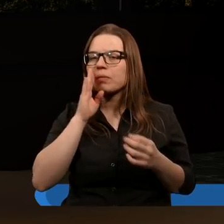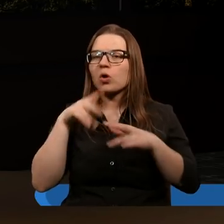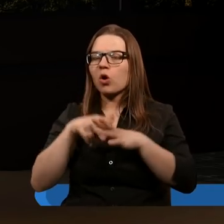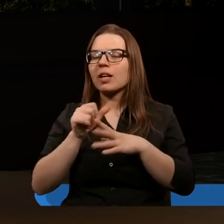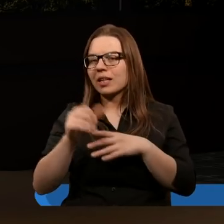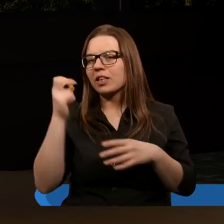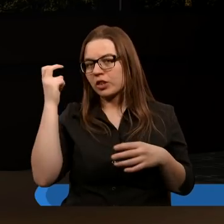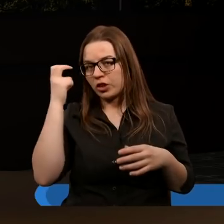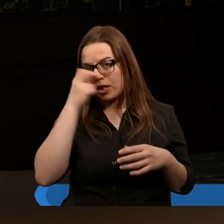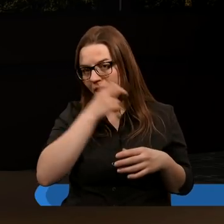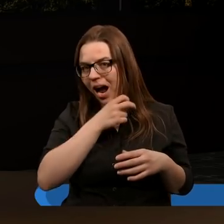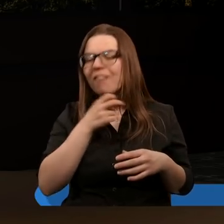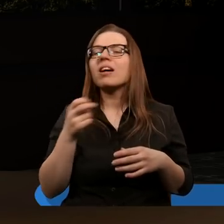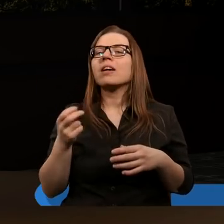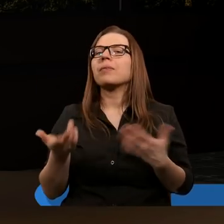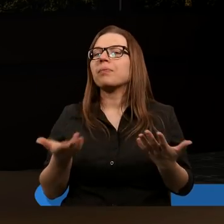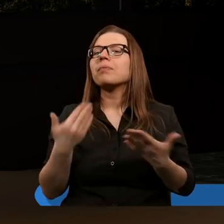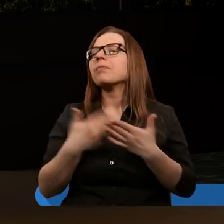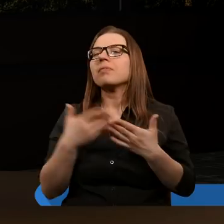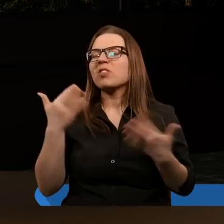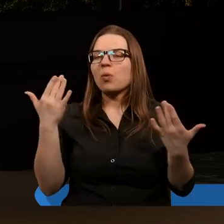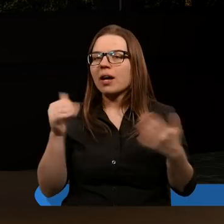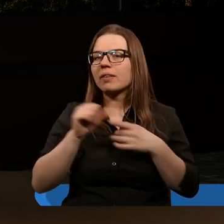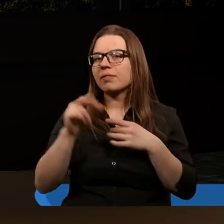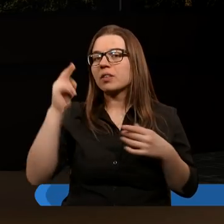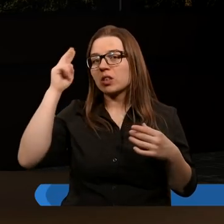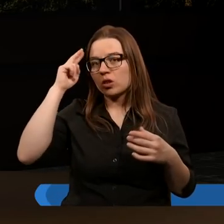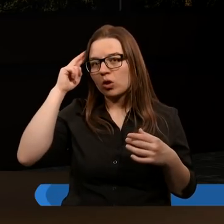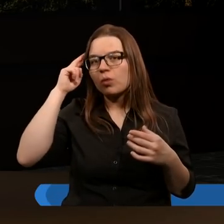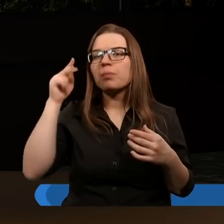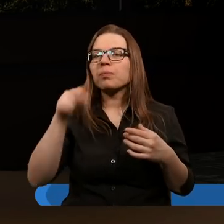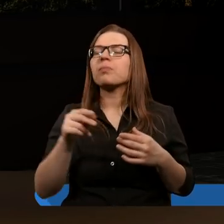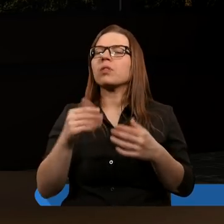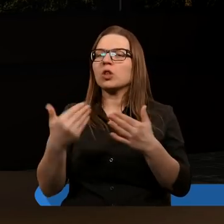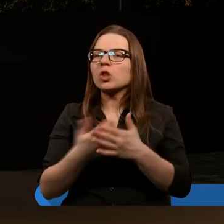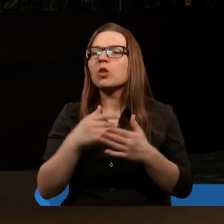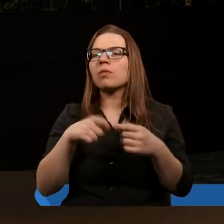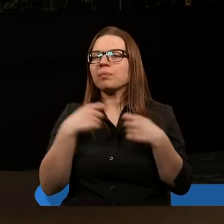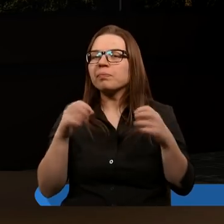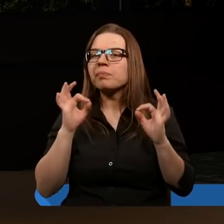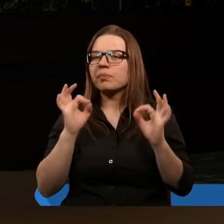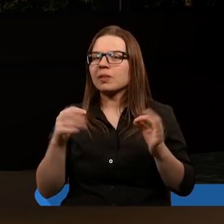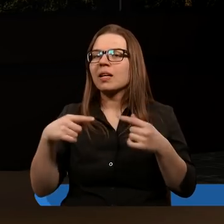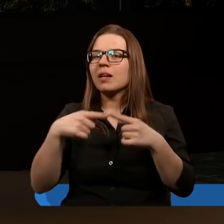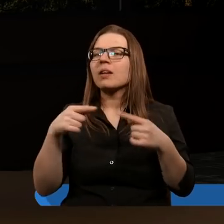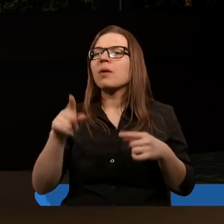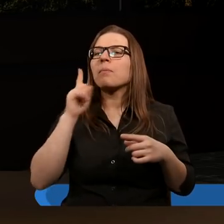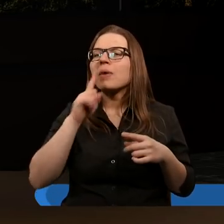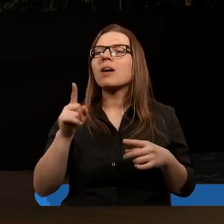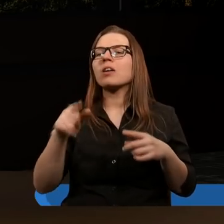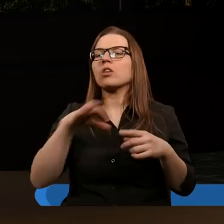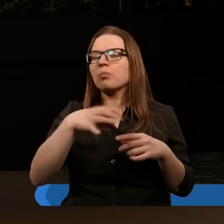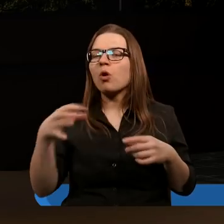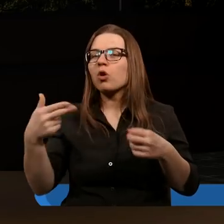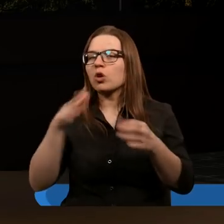bardzo ciekawe. Na pewno łatwiej jest zrozumieć tą wizję, jeżeli znowu nawiąże się, czy sprawdzi opis